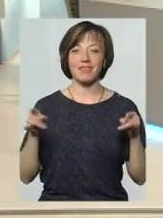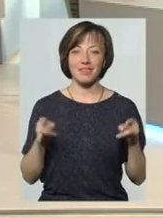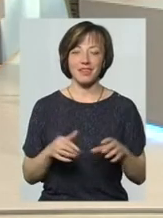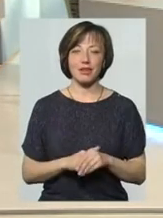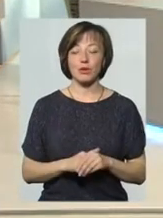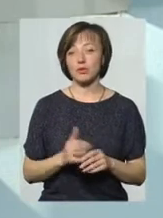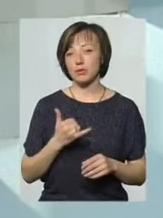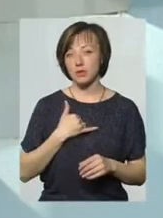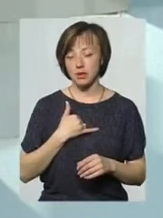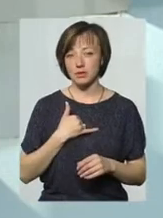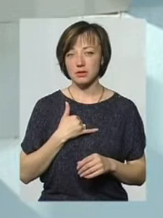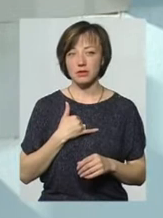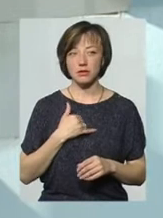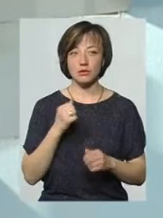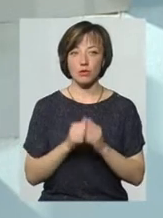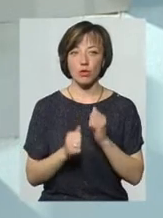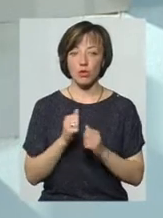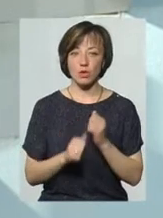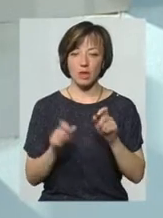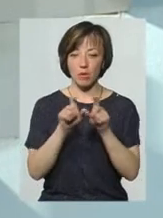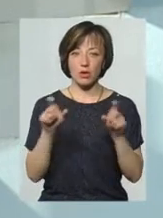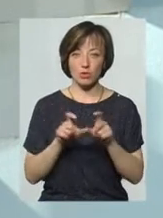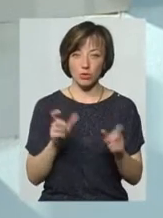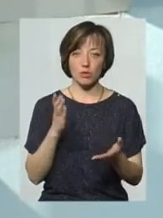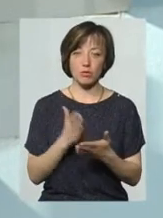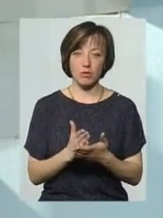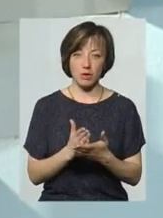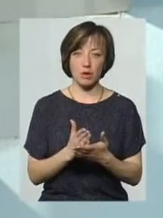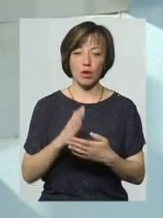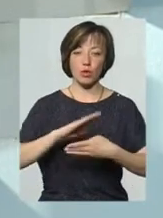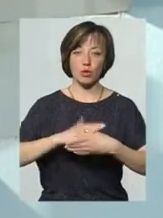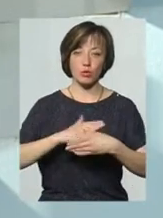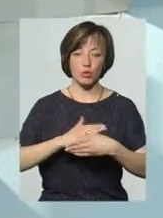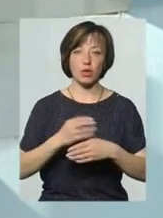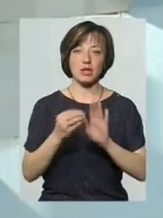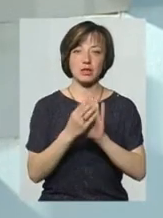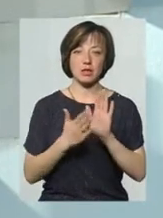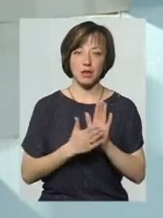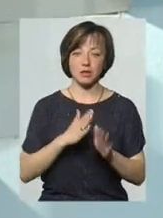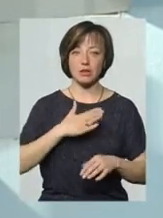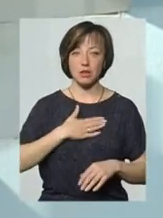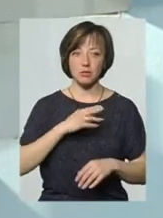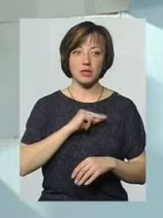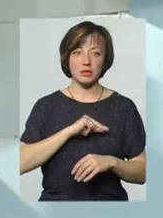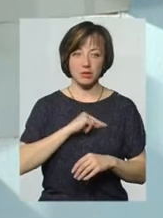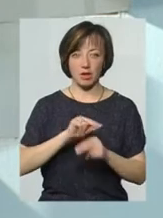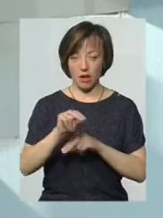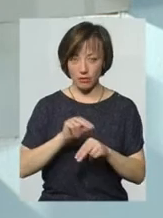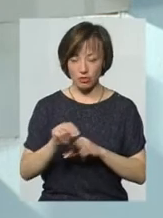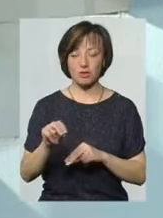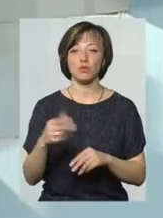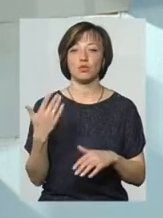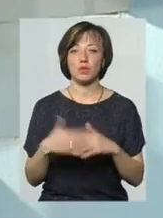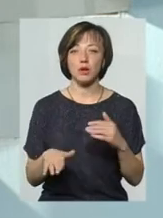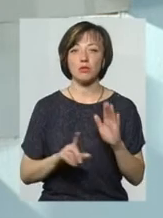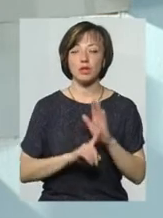До речі, у нас кожна амбулаторія оснащена ноутбуком, і реєстратори навщені працювати, вони в свій